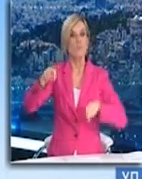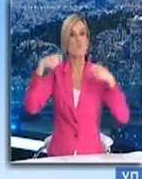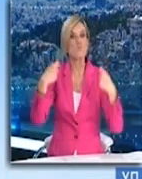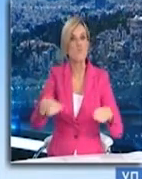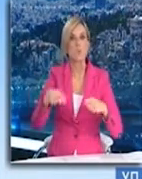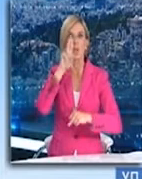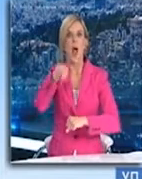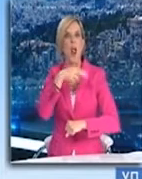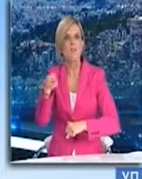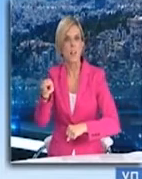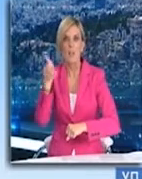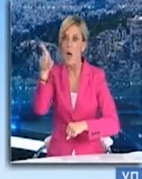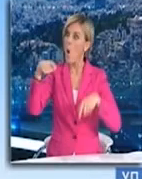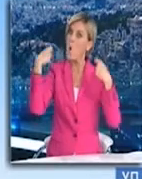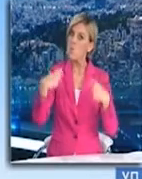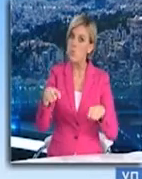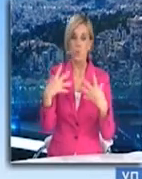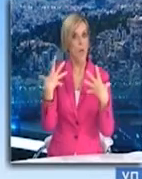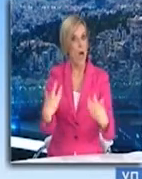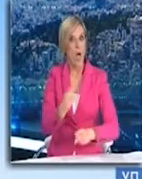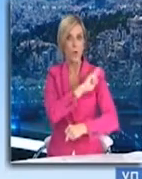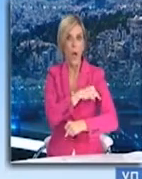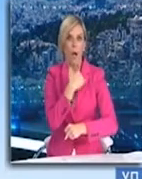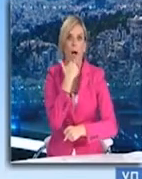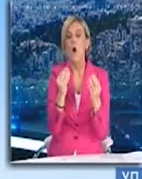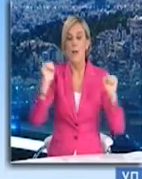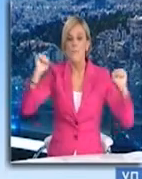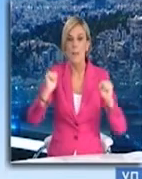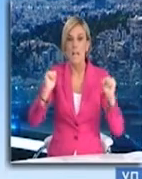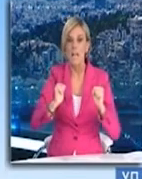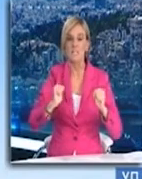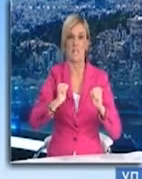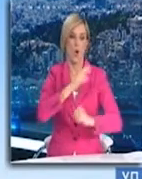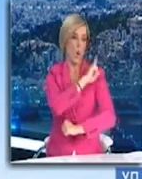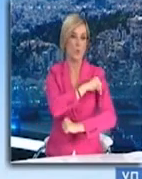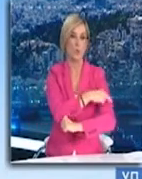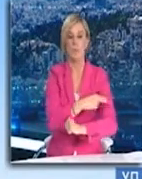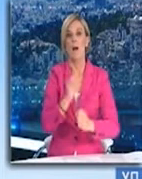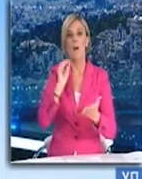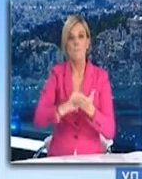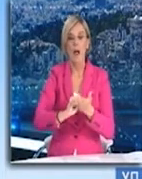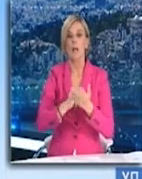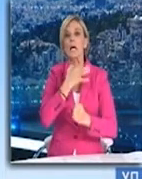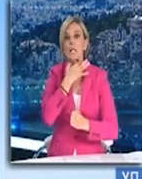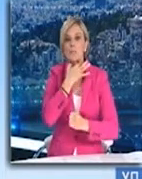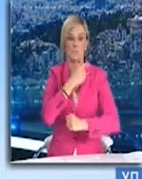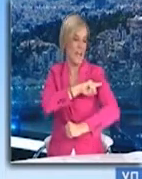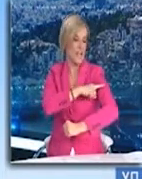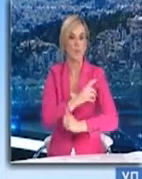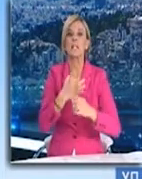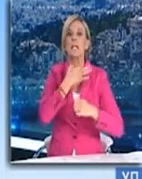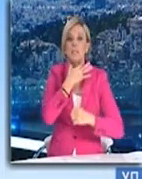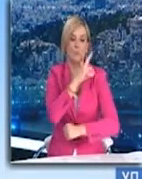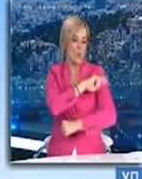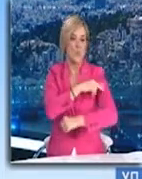κρατεά υγειονομικά συστήματα που δεν μπορούν να εξυπηρετήσουν τον κόσμο. Να ευχαριστώ για μία ακόμη φορά γιατρούς, νοσηλευτές και λοιπό προσωπικό. Να πω